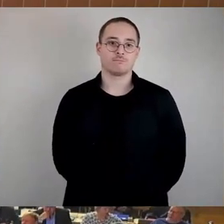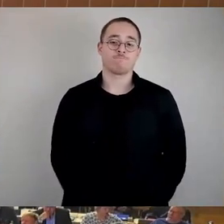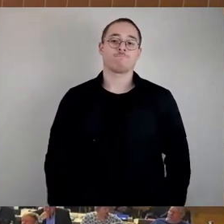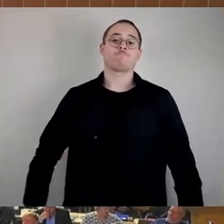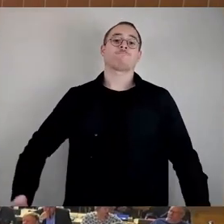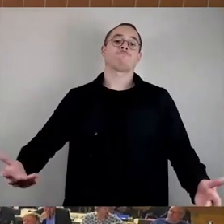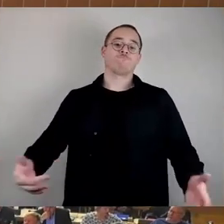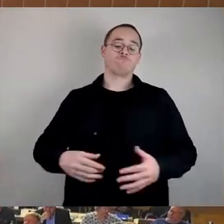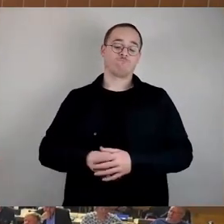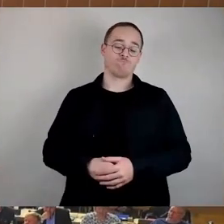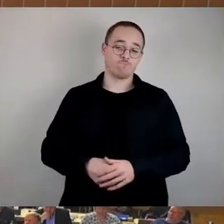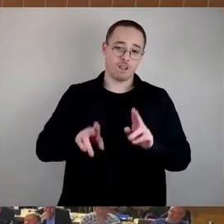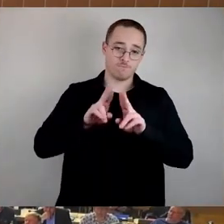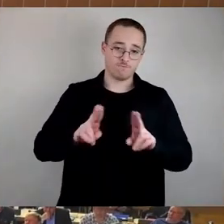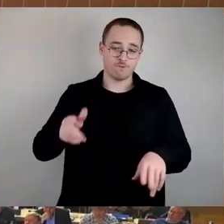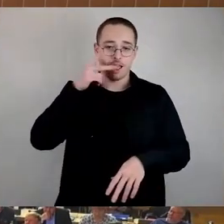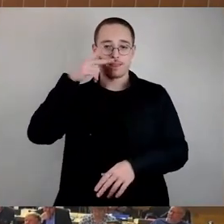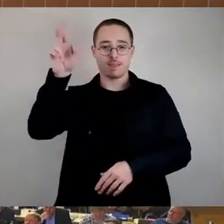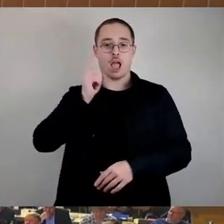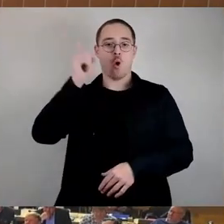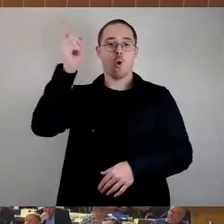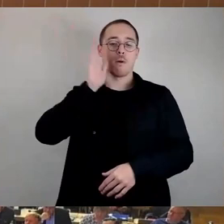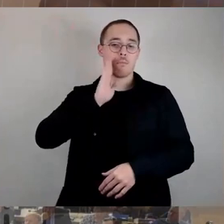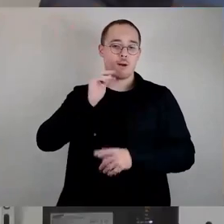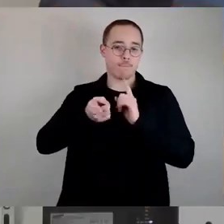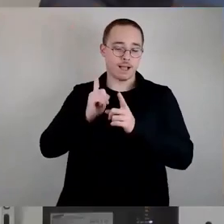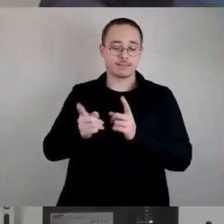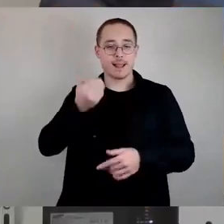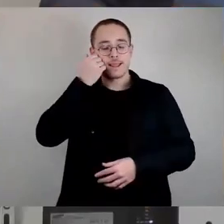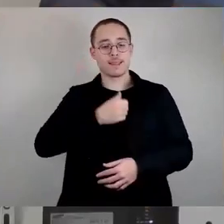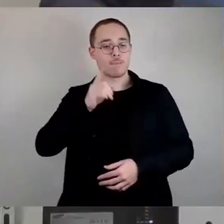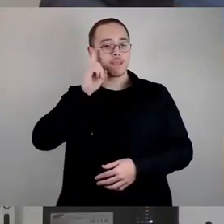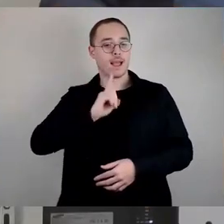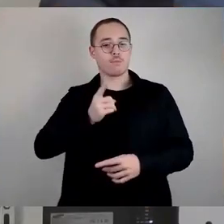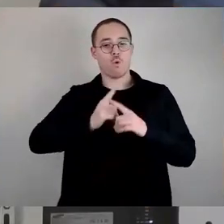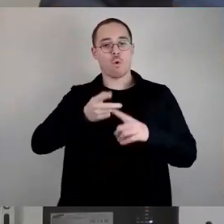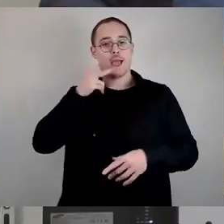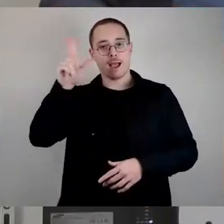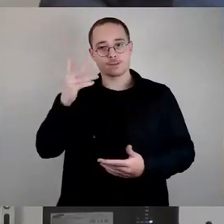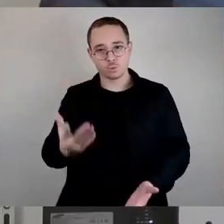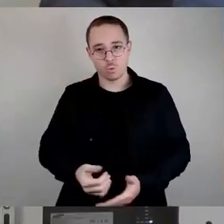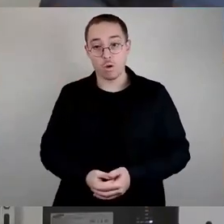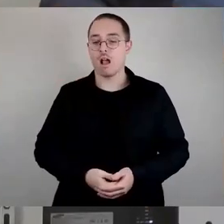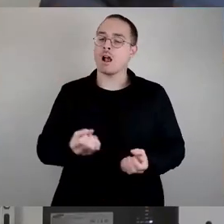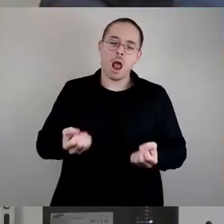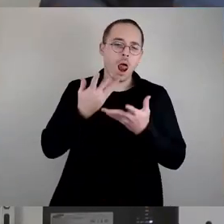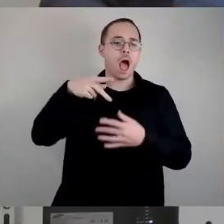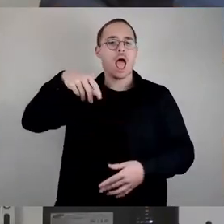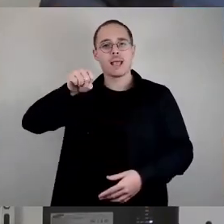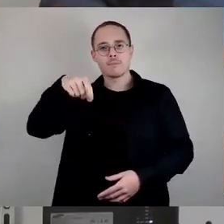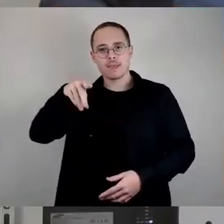Herr Oberbürgermeister, meine sehr geehrten Damen und Herren, natürlich versucht die SPD, und das sei ihr gegönnt,